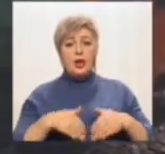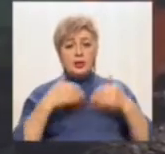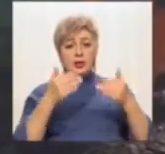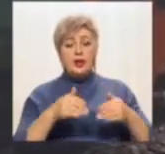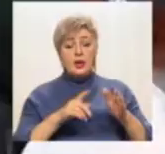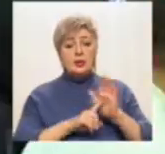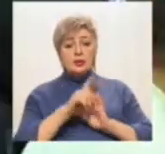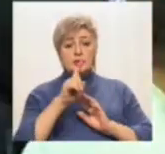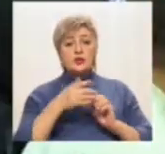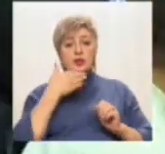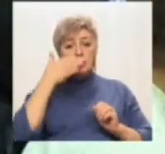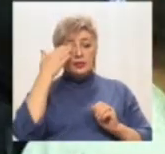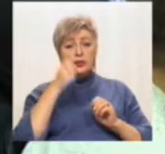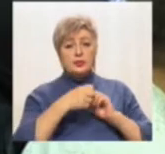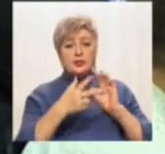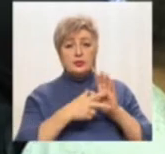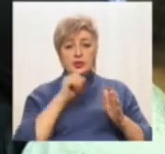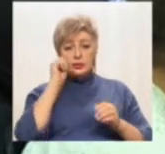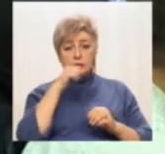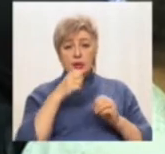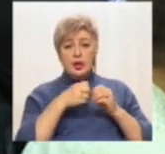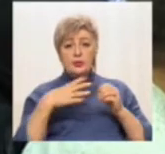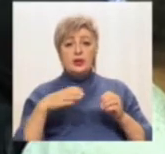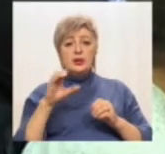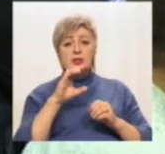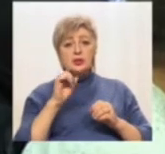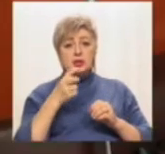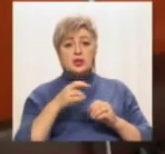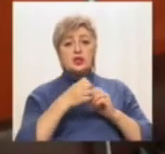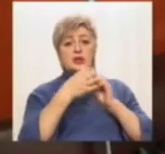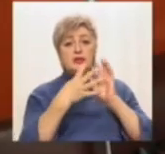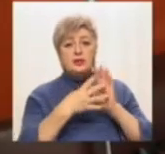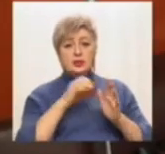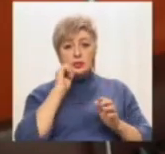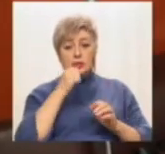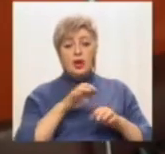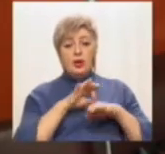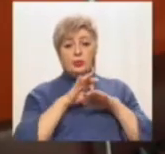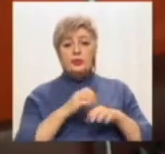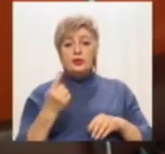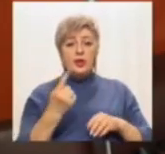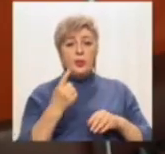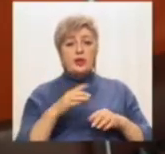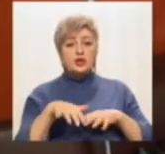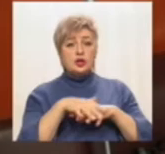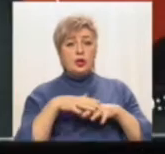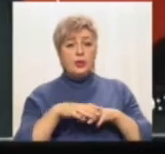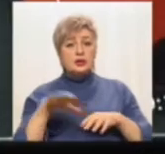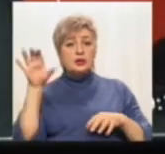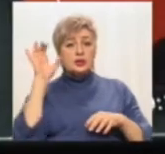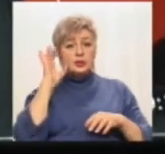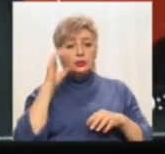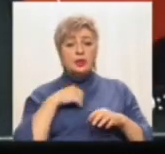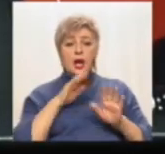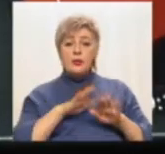2018 року. 15 січня 2019-го провели перші громадські слухання щодо цього проєкту. Місцеві